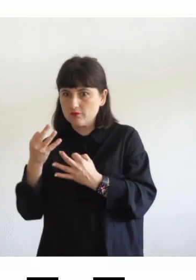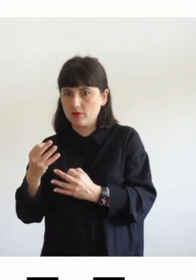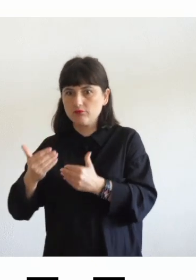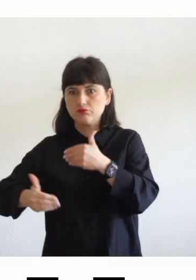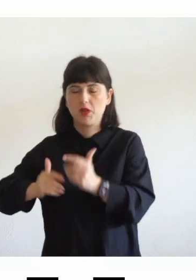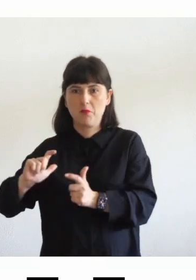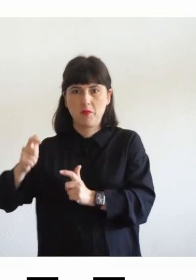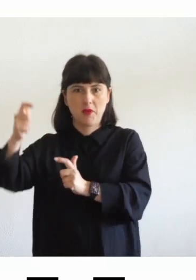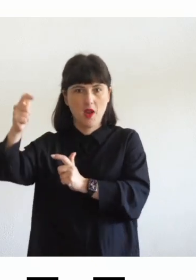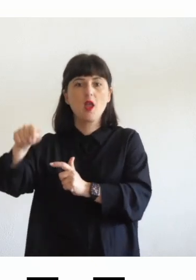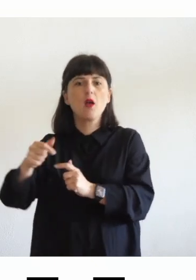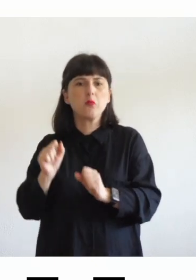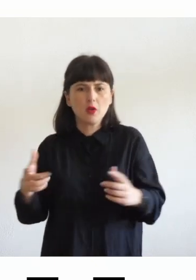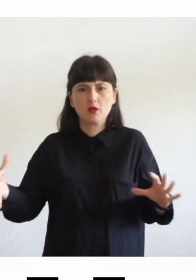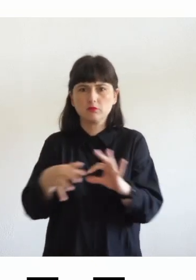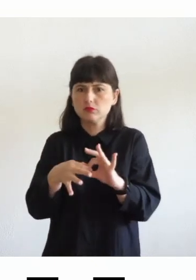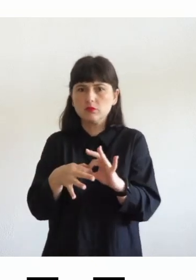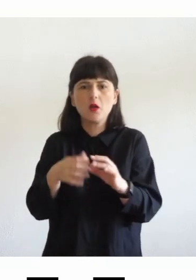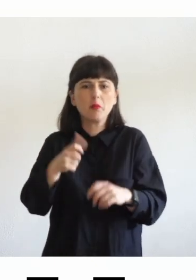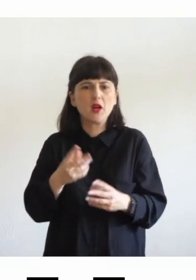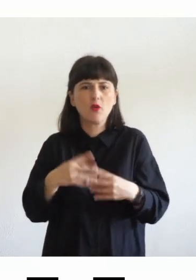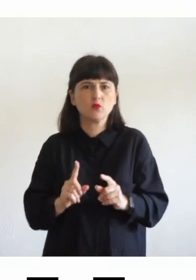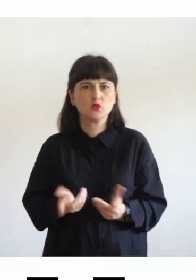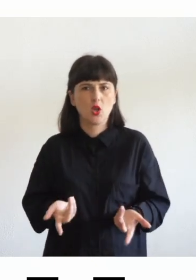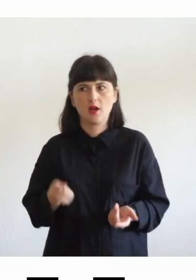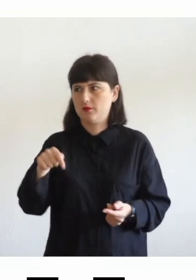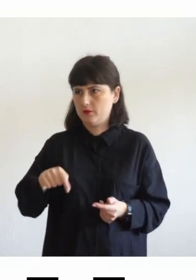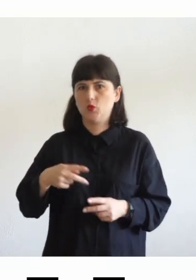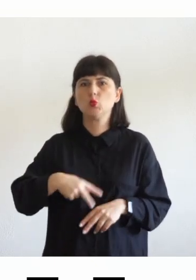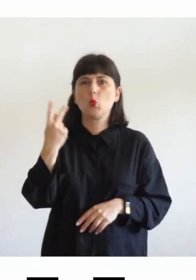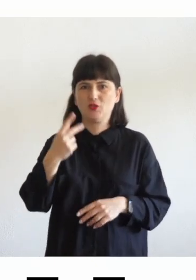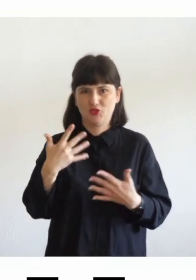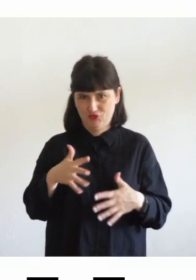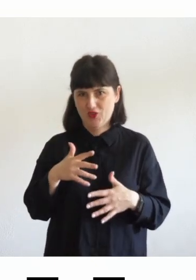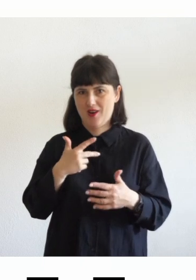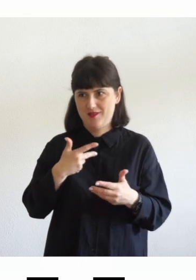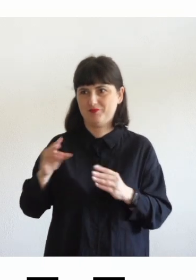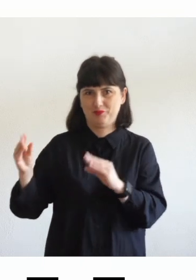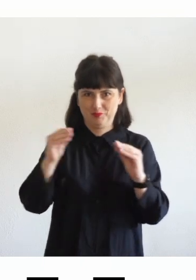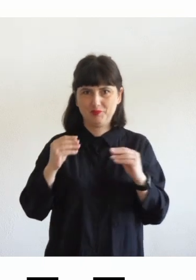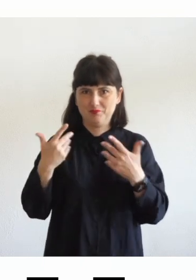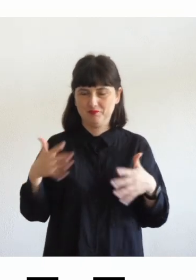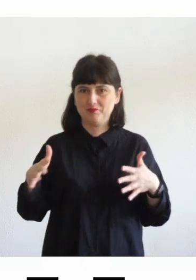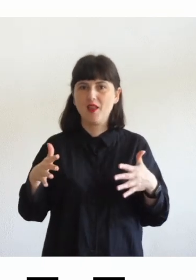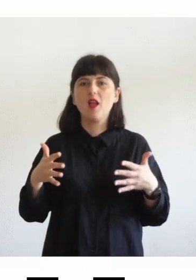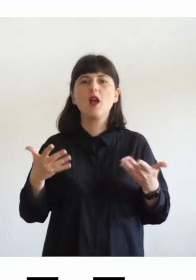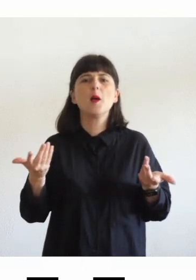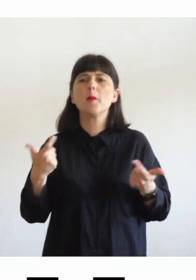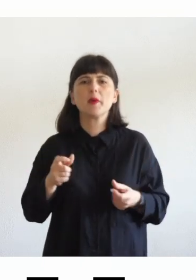avrete parlato ne abbiamo parlato molto ne avete parlato in questi due giorni perché